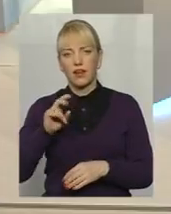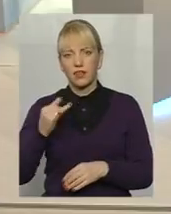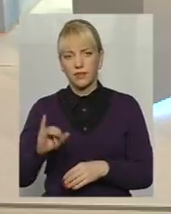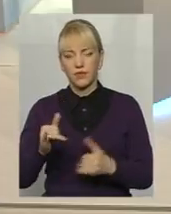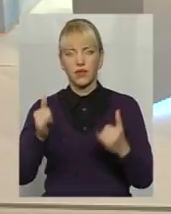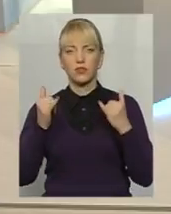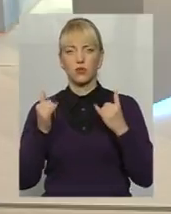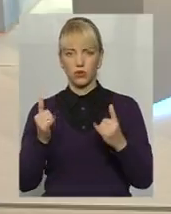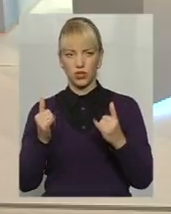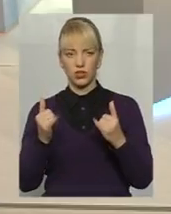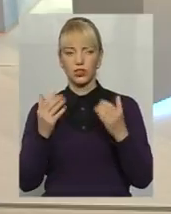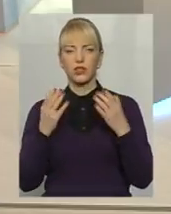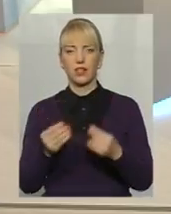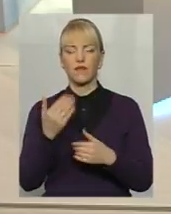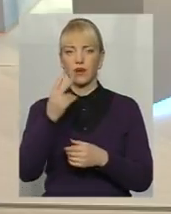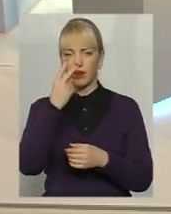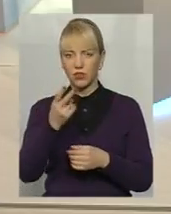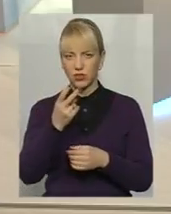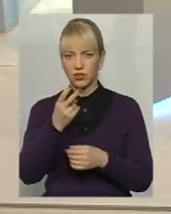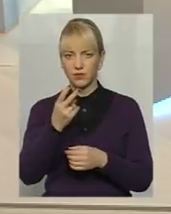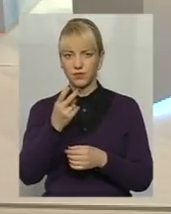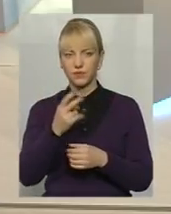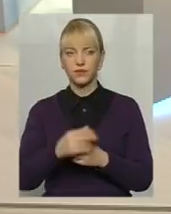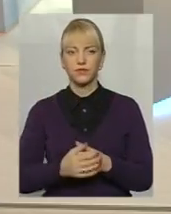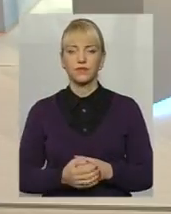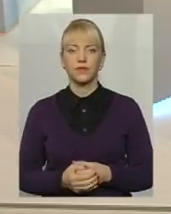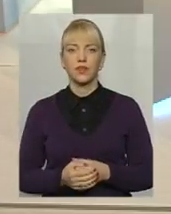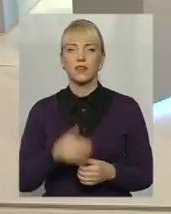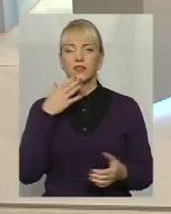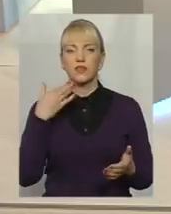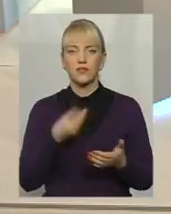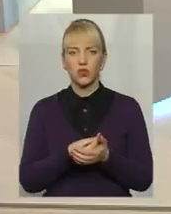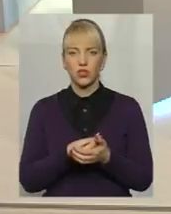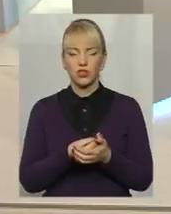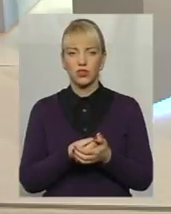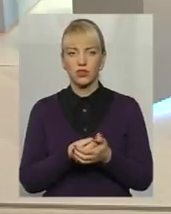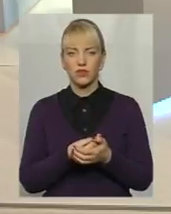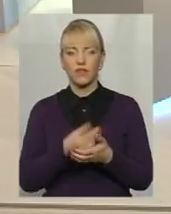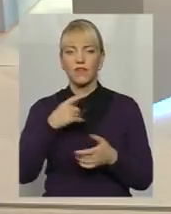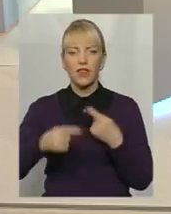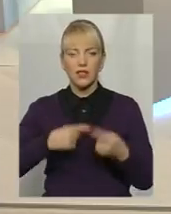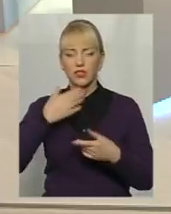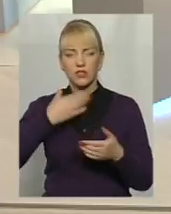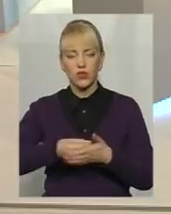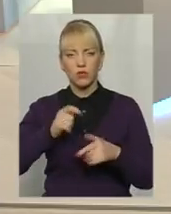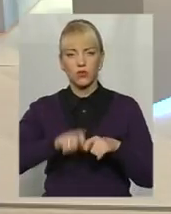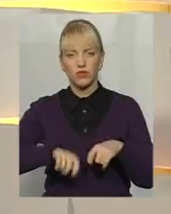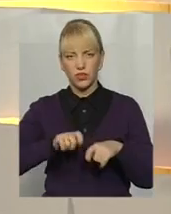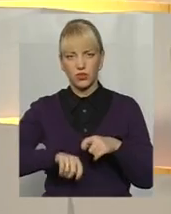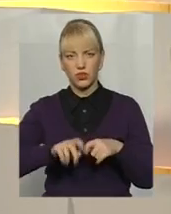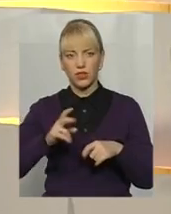на сьогоднішній день ви бачите в наслідок своїх перевірок, чи